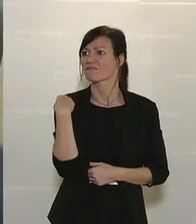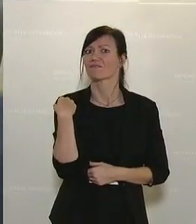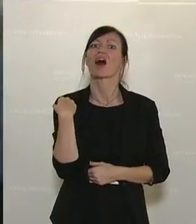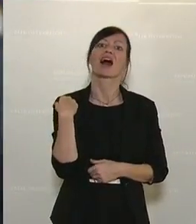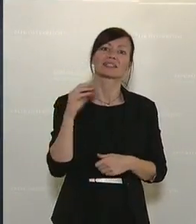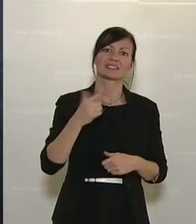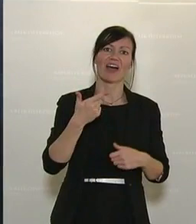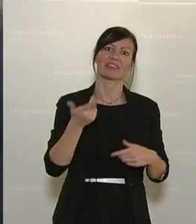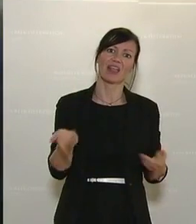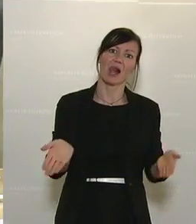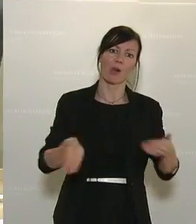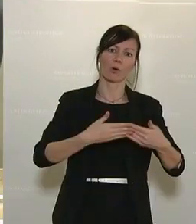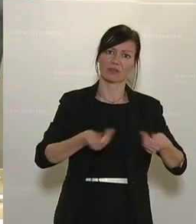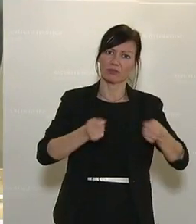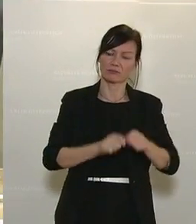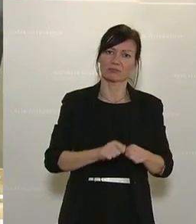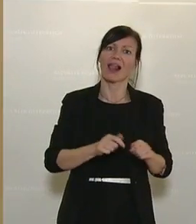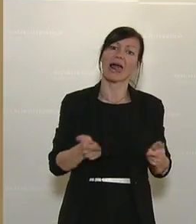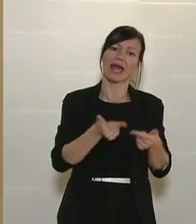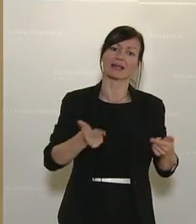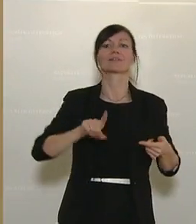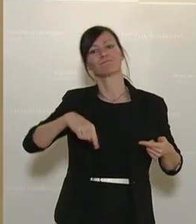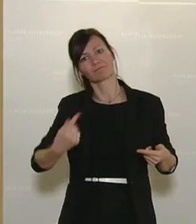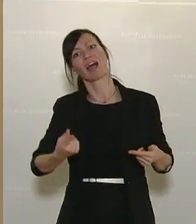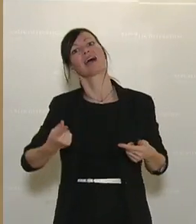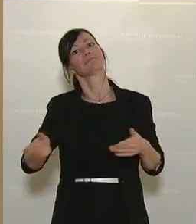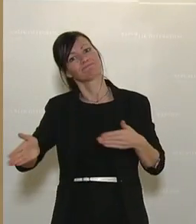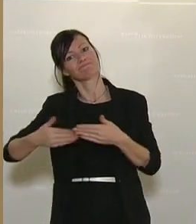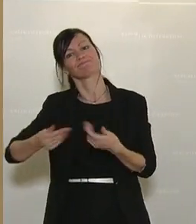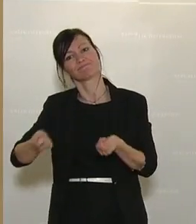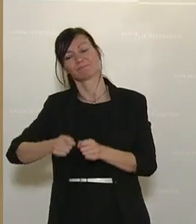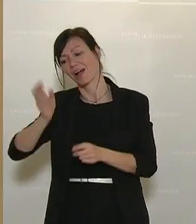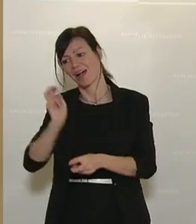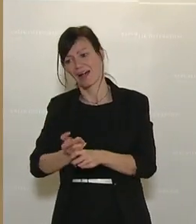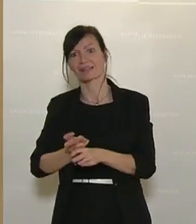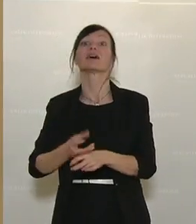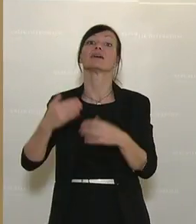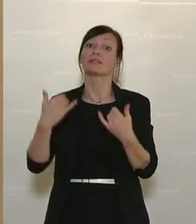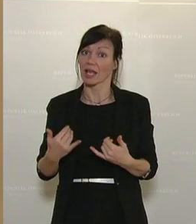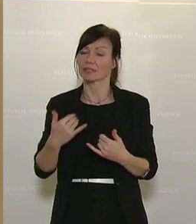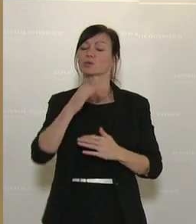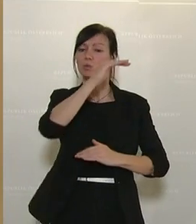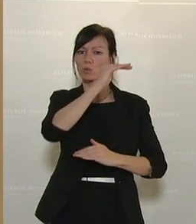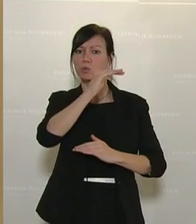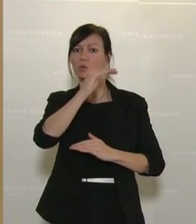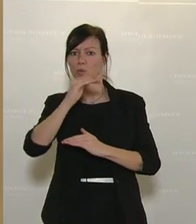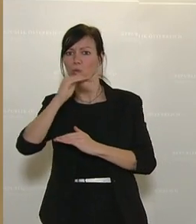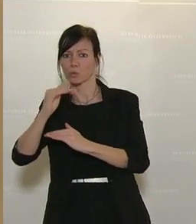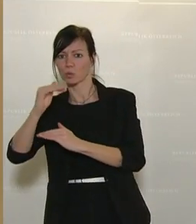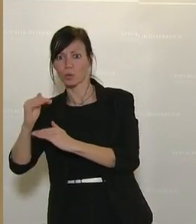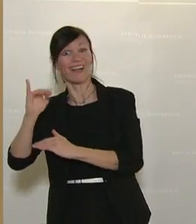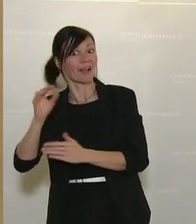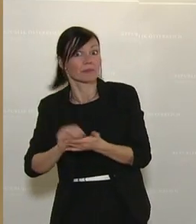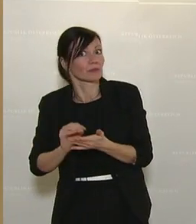einen stärkeren zweiten Lockdown. Wir haben Gott sei Dank stark rückläufige Zahlen bei den Neuinfektionen, aber sie sind ganz